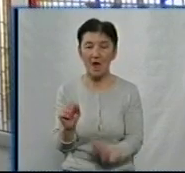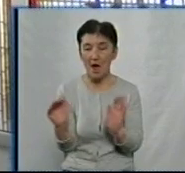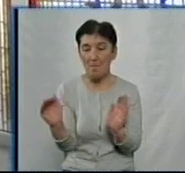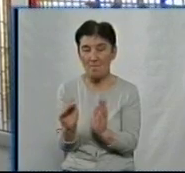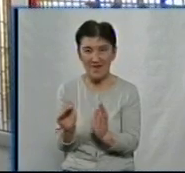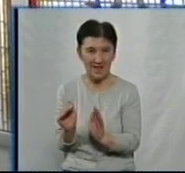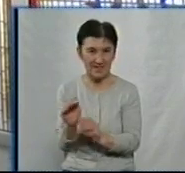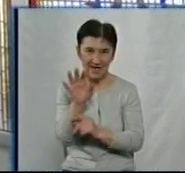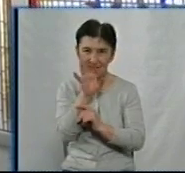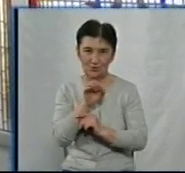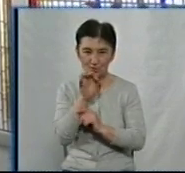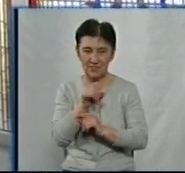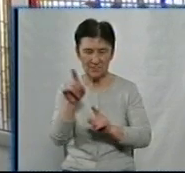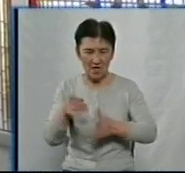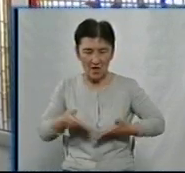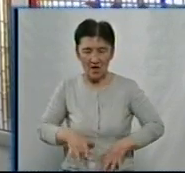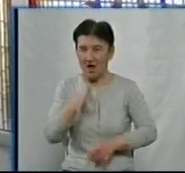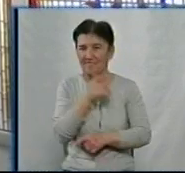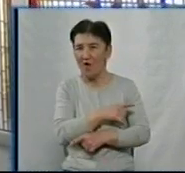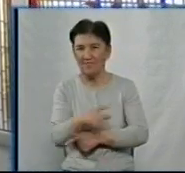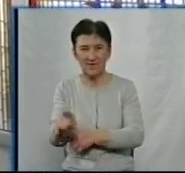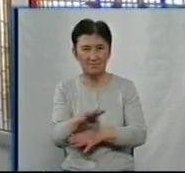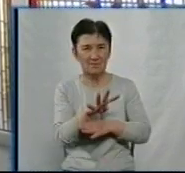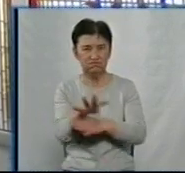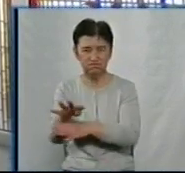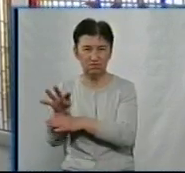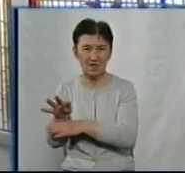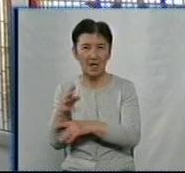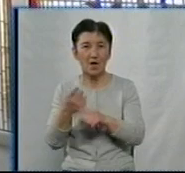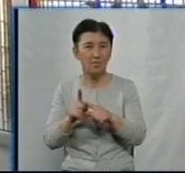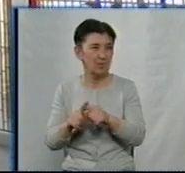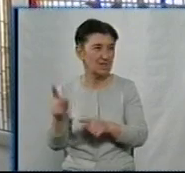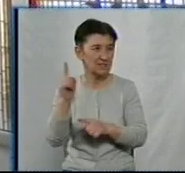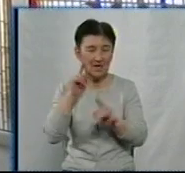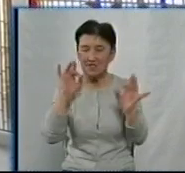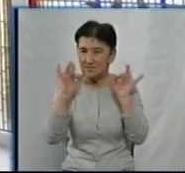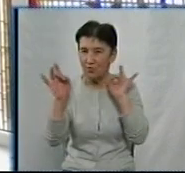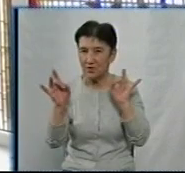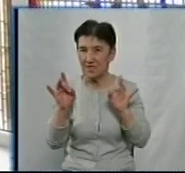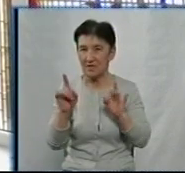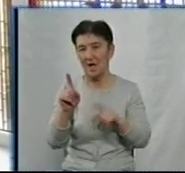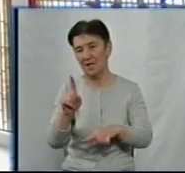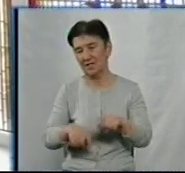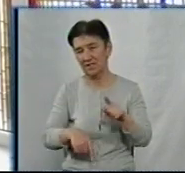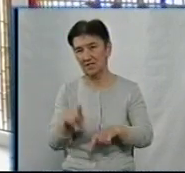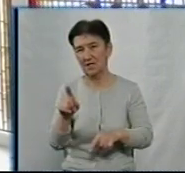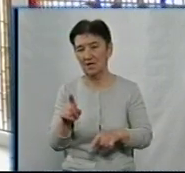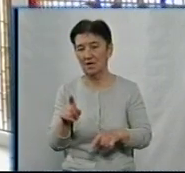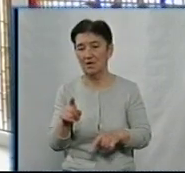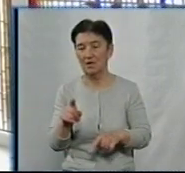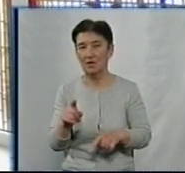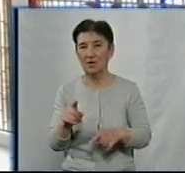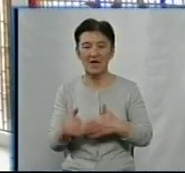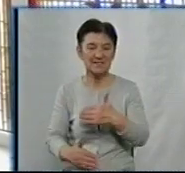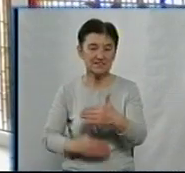народилося під канонаду. Тобто для неї це рідні звуки, звуки, які заспакають. Дикі, за